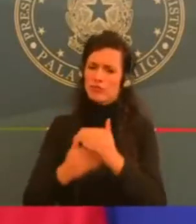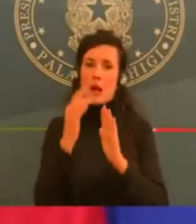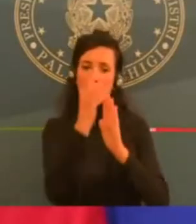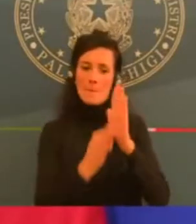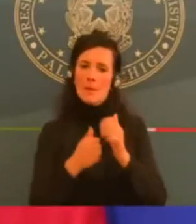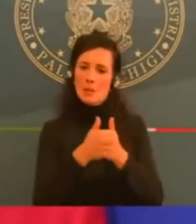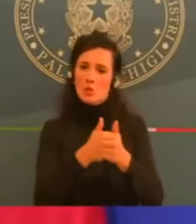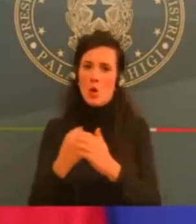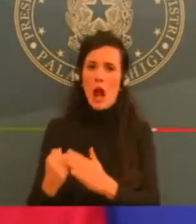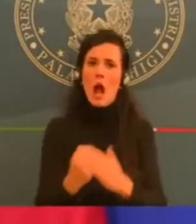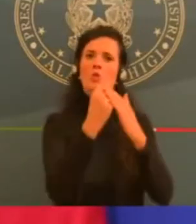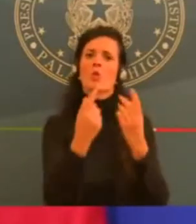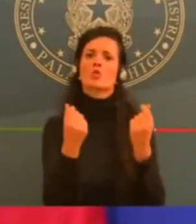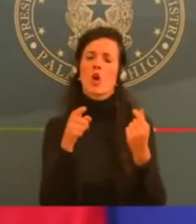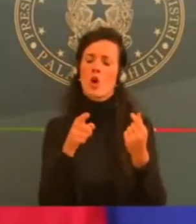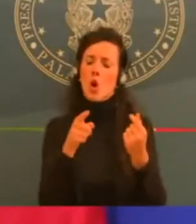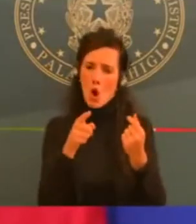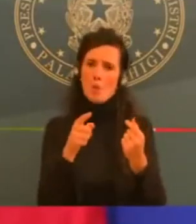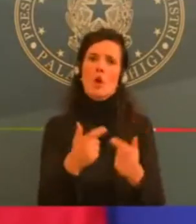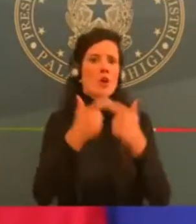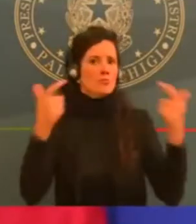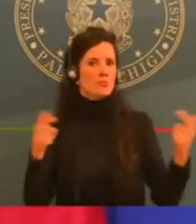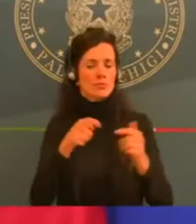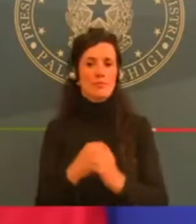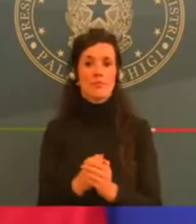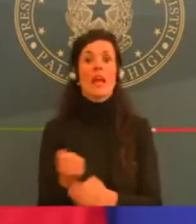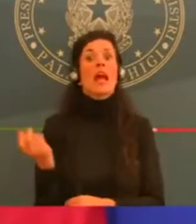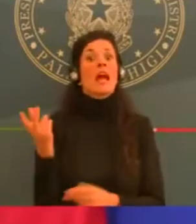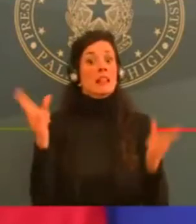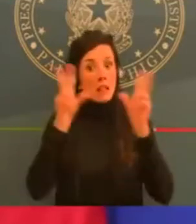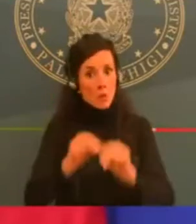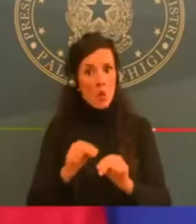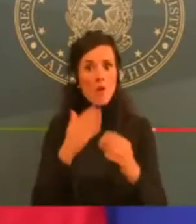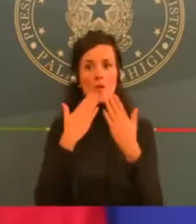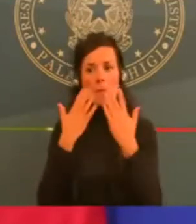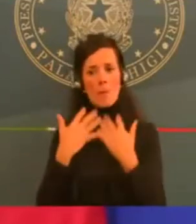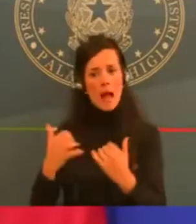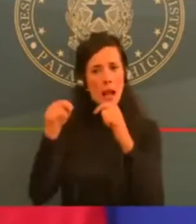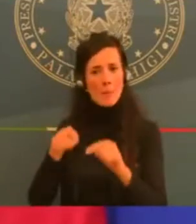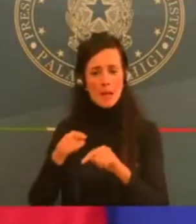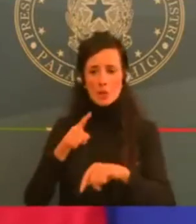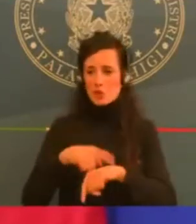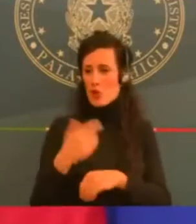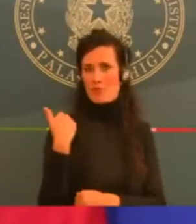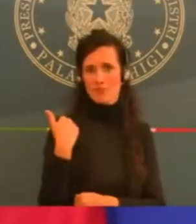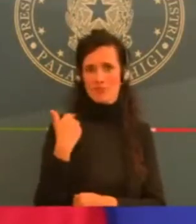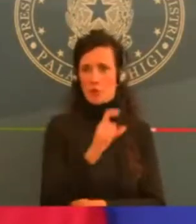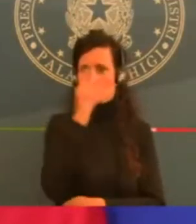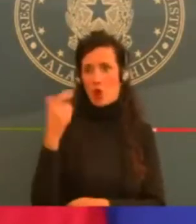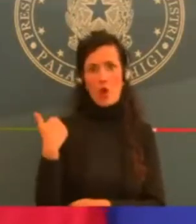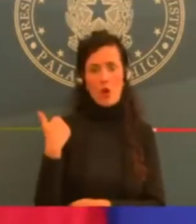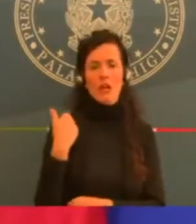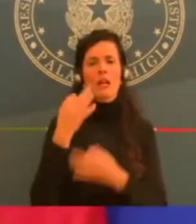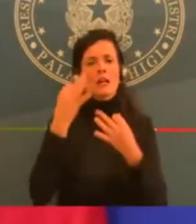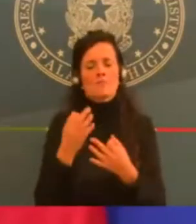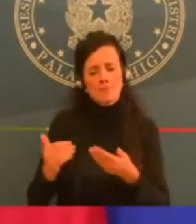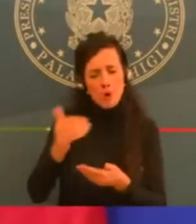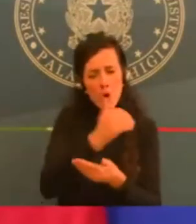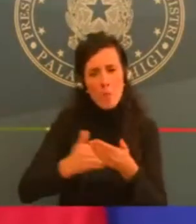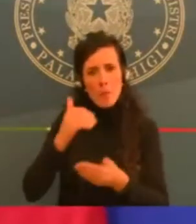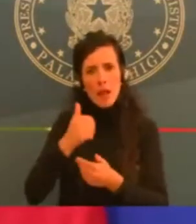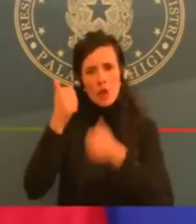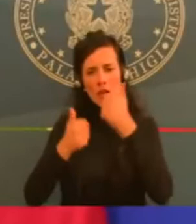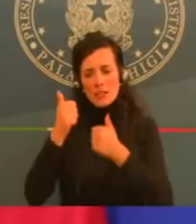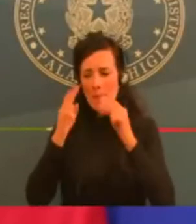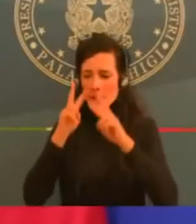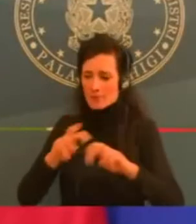'esame e quindi l'approvazione della legge di bilancio che contiene, come già annunciato, ulteriori interventi. Con il